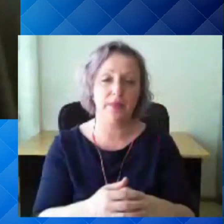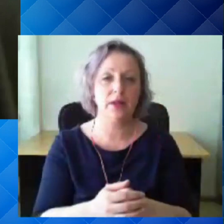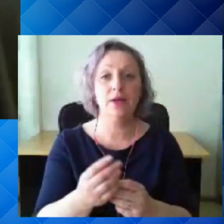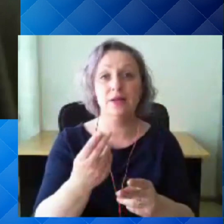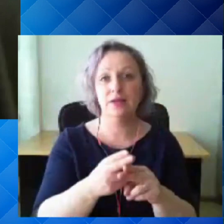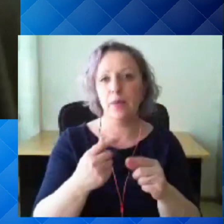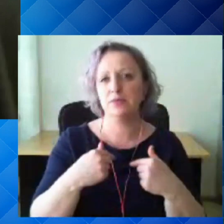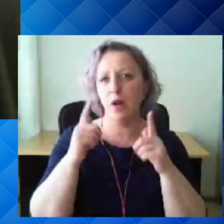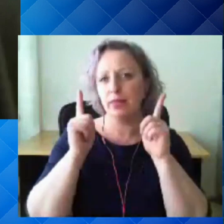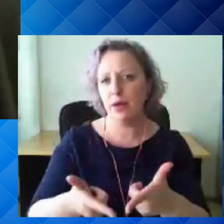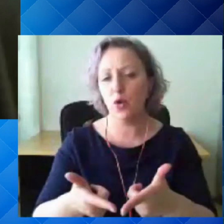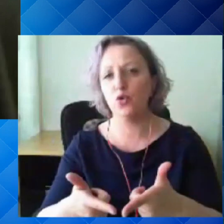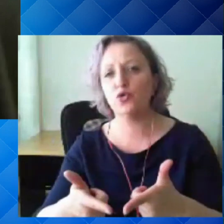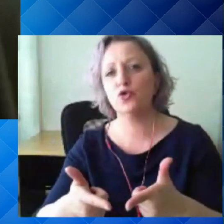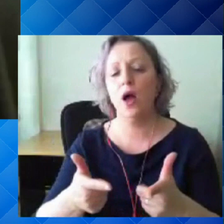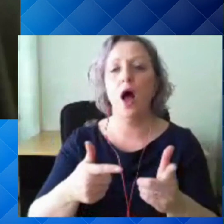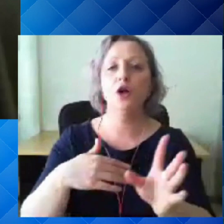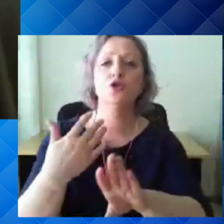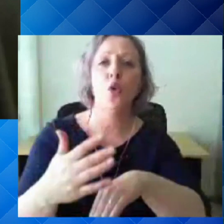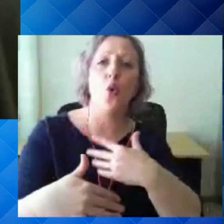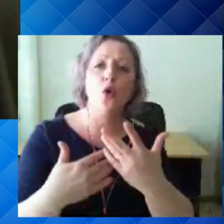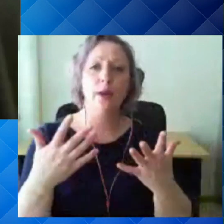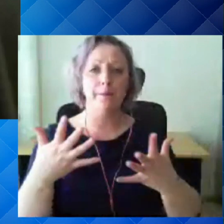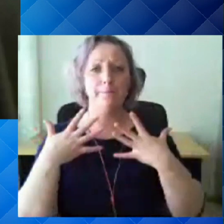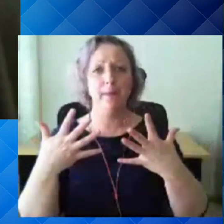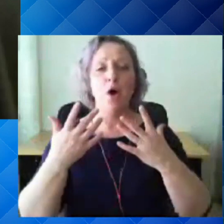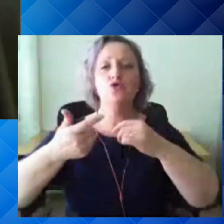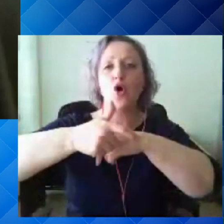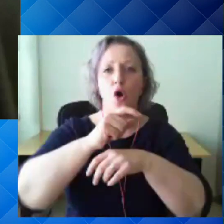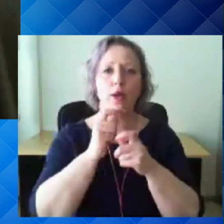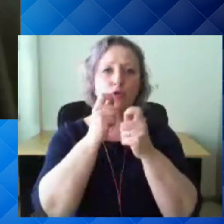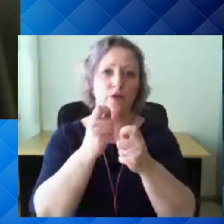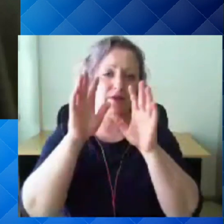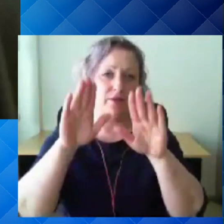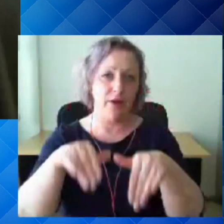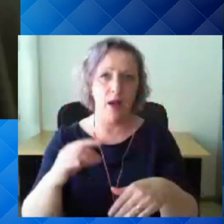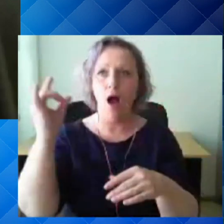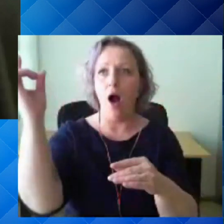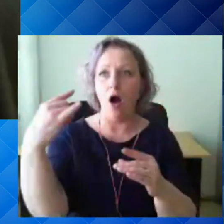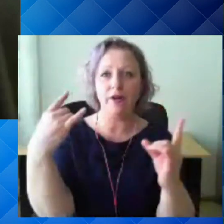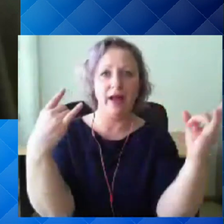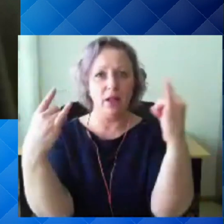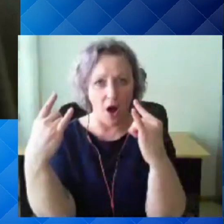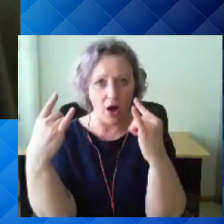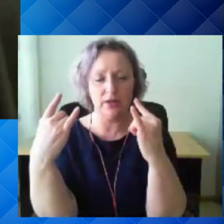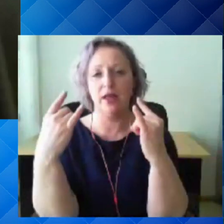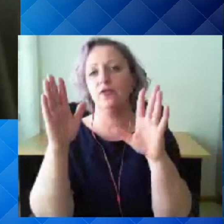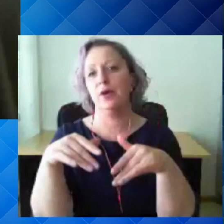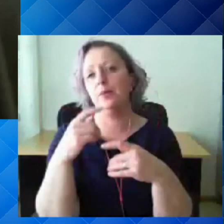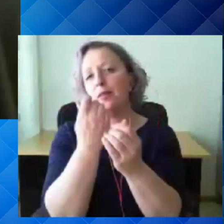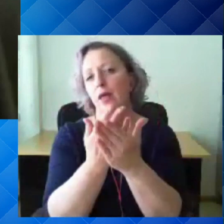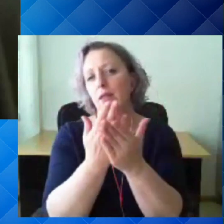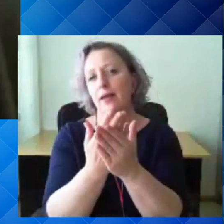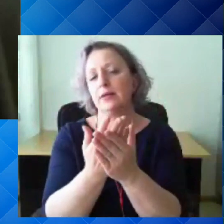et tuulutamist tuleb soovitada rohkem, kas siis hoida aknaid lahti, see on tegelikult